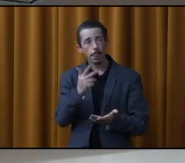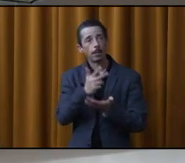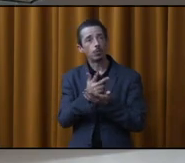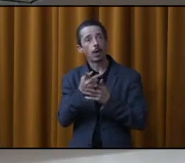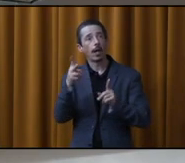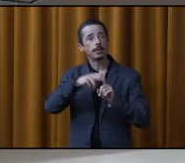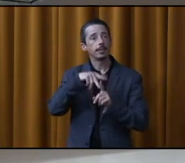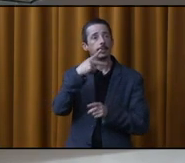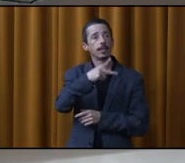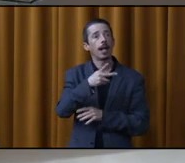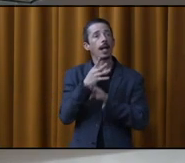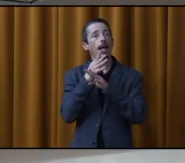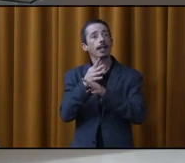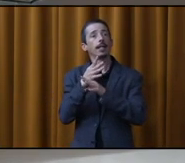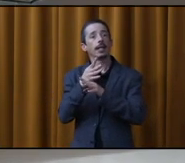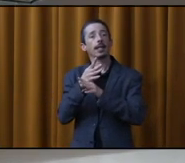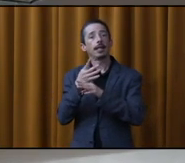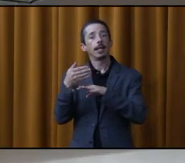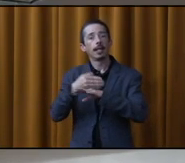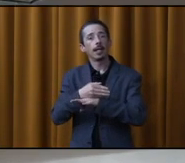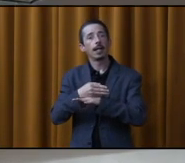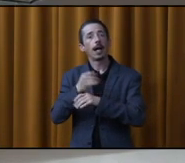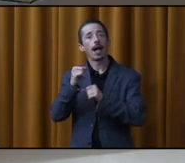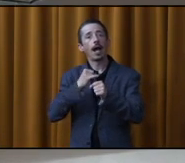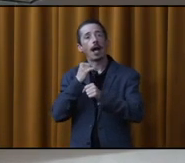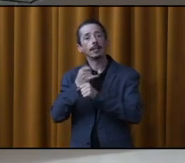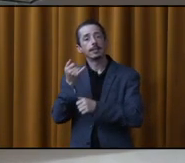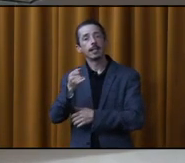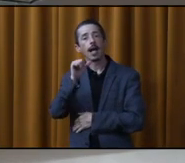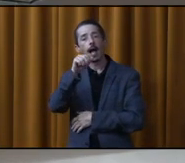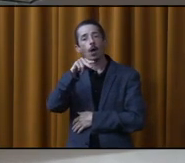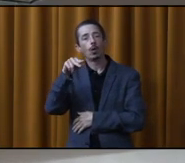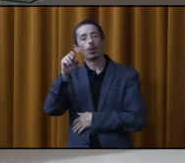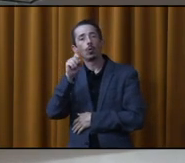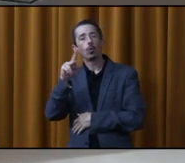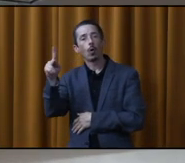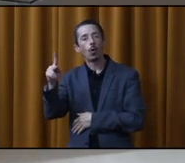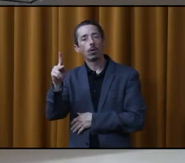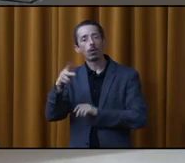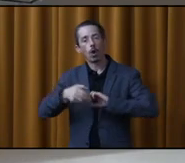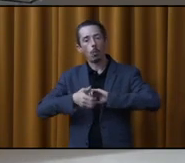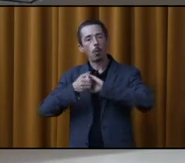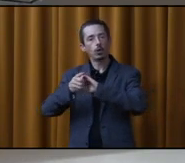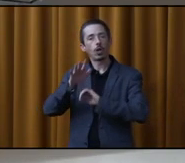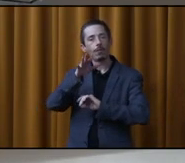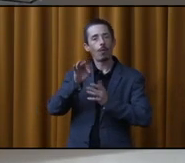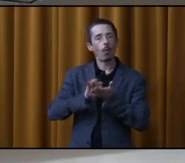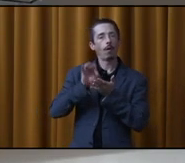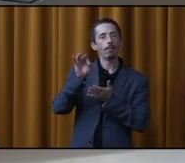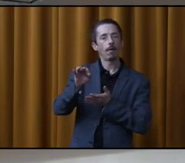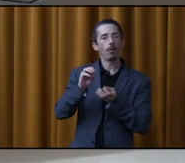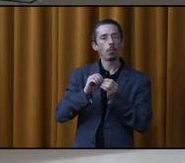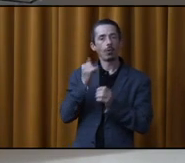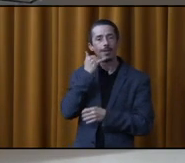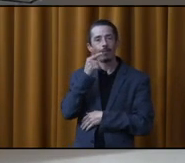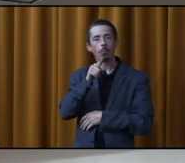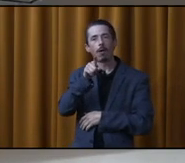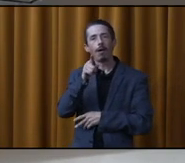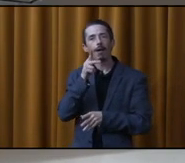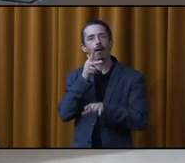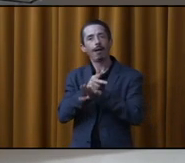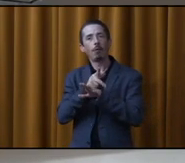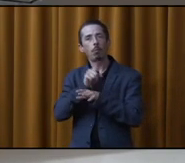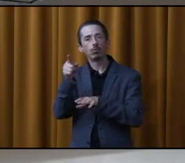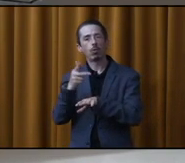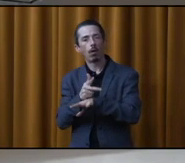réservé à la clientèle de dentisterie Anouk », remarquage à vos frais, avec un numéro de téléphone. Le monde, ils ne vont pas là pour ça. Il